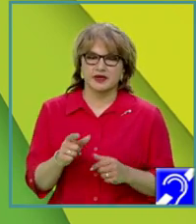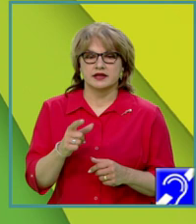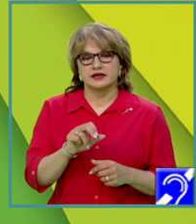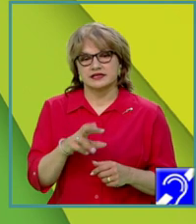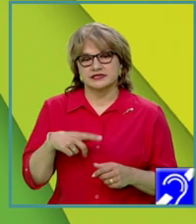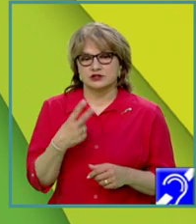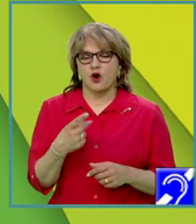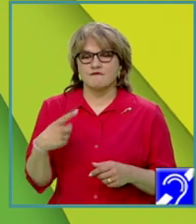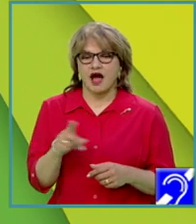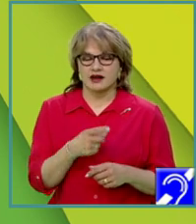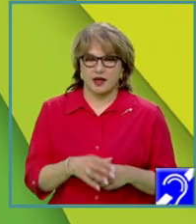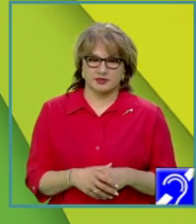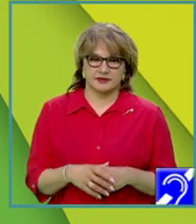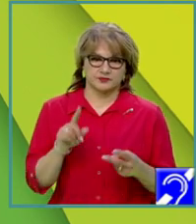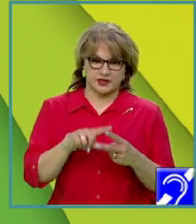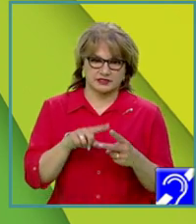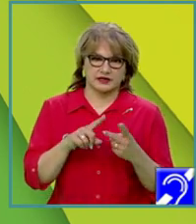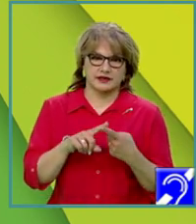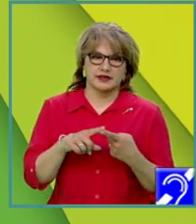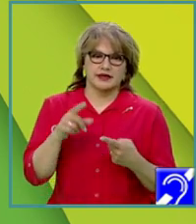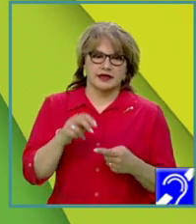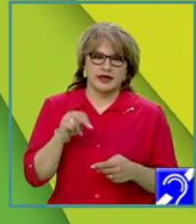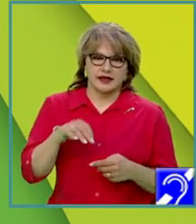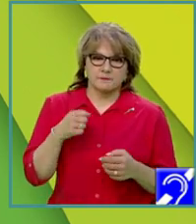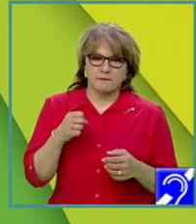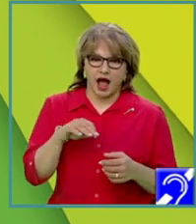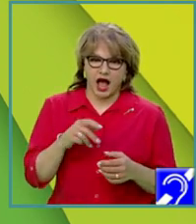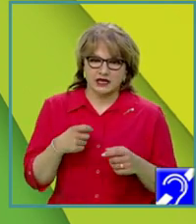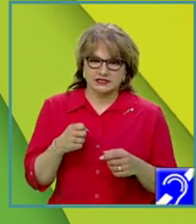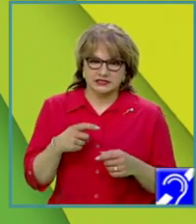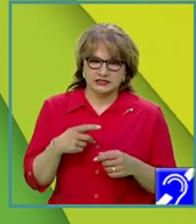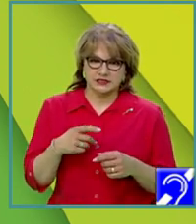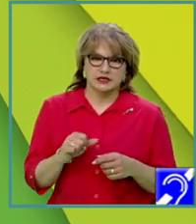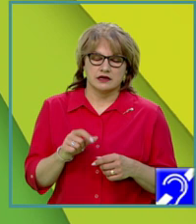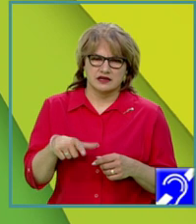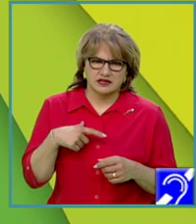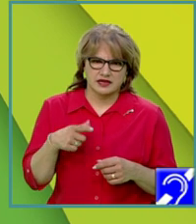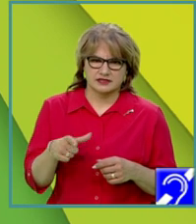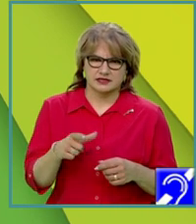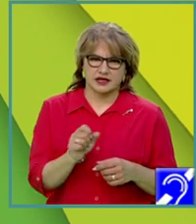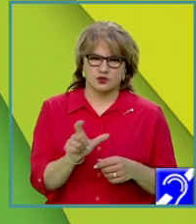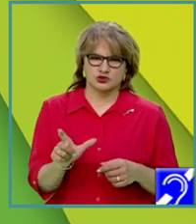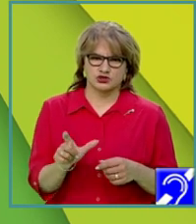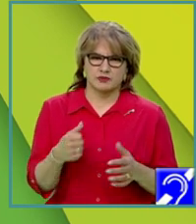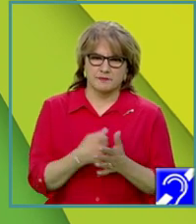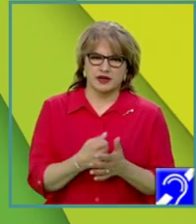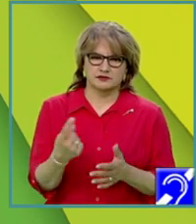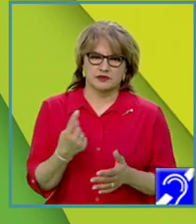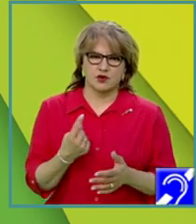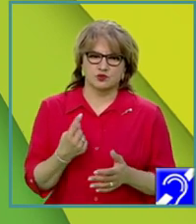variabile. Variabila Lmax, în care îmi va reține lungimea maximă a unei